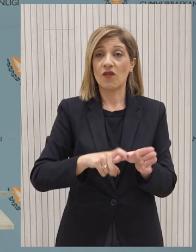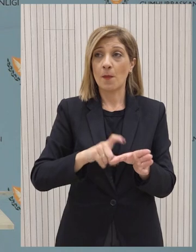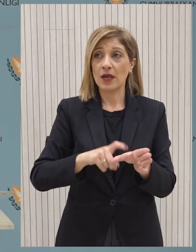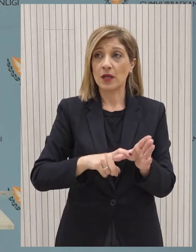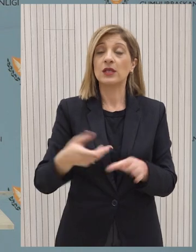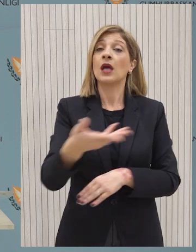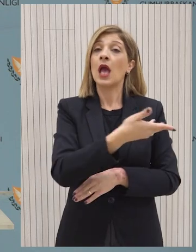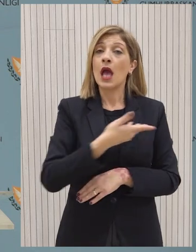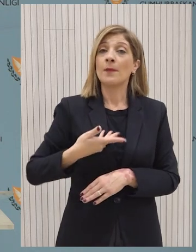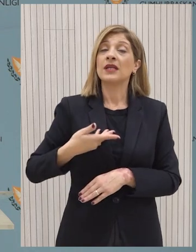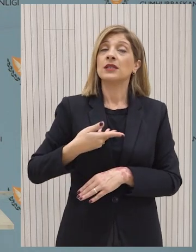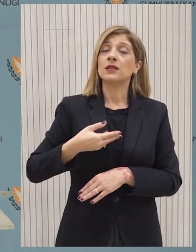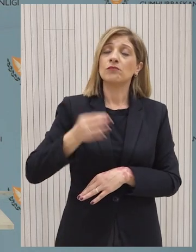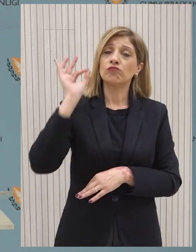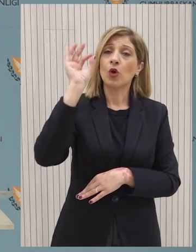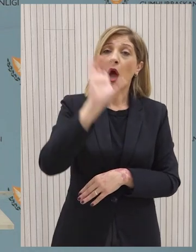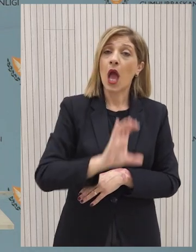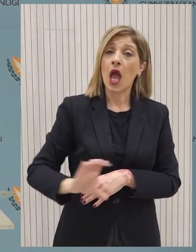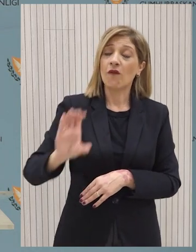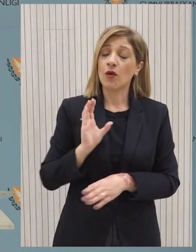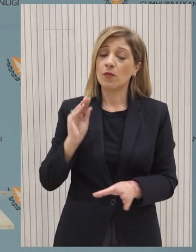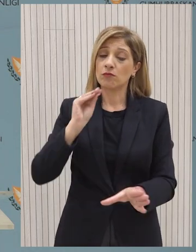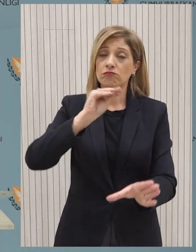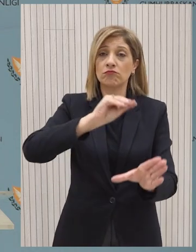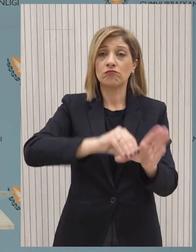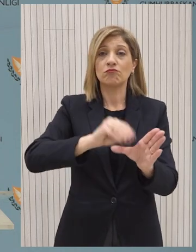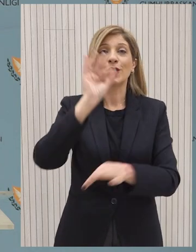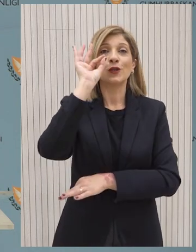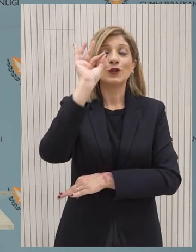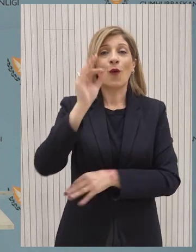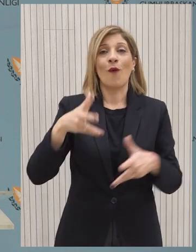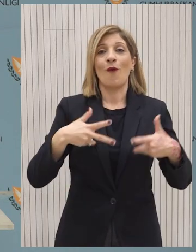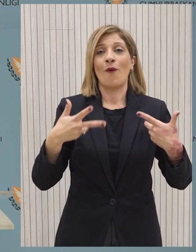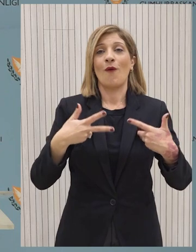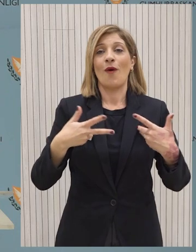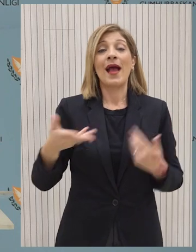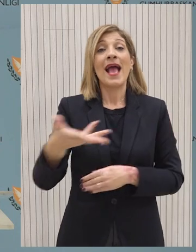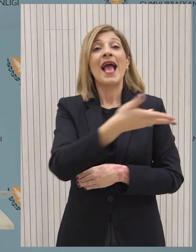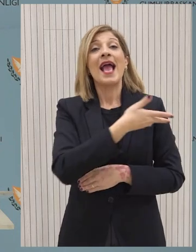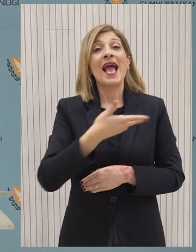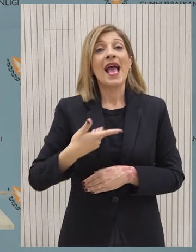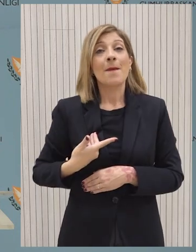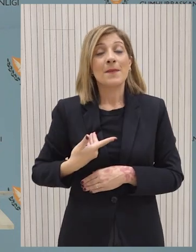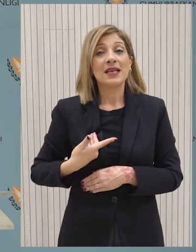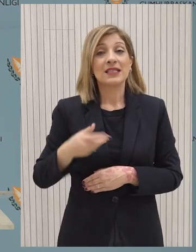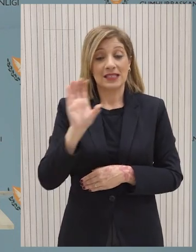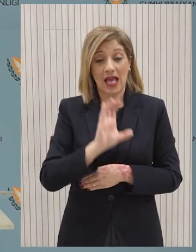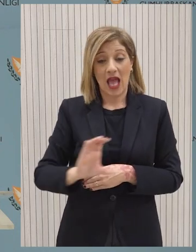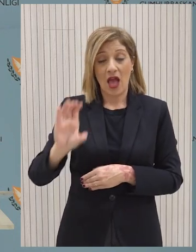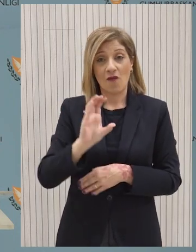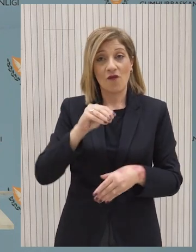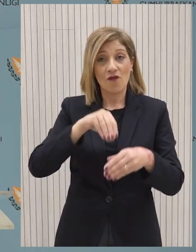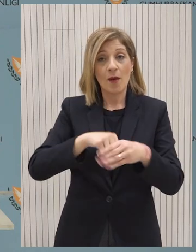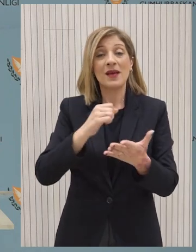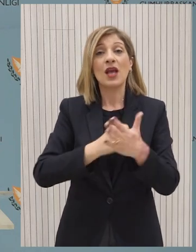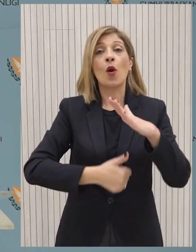παραμείνουμε ευρωπαϊστές γιατί πιστεύουμε στην ευρωπαϊκή ολοκλήρωση. Είμαστε από τα κράτη που θεωρούμε ότι περισσότερη η Ευρώπη και ιδιαίτερο ο Πρόεδρος